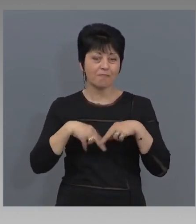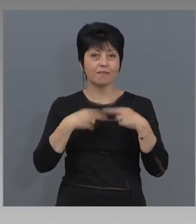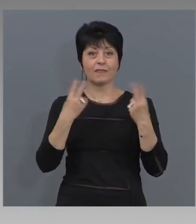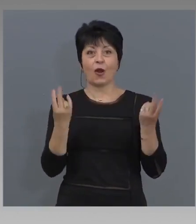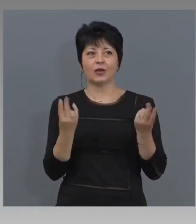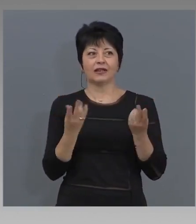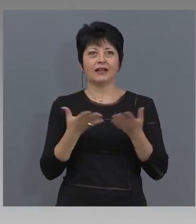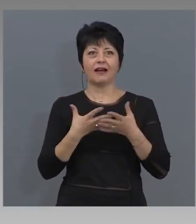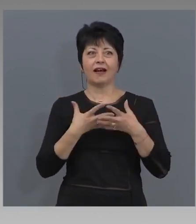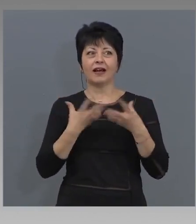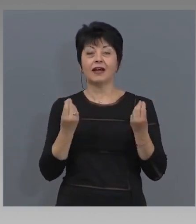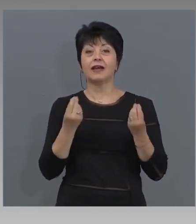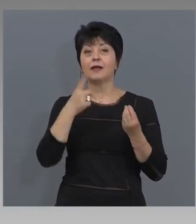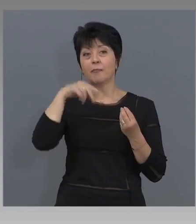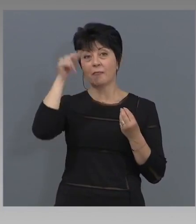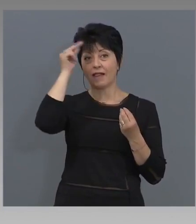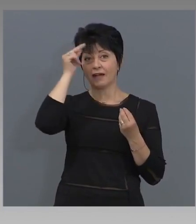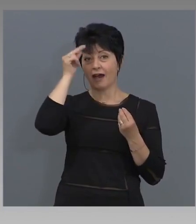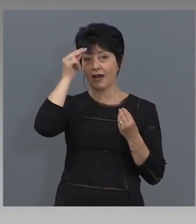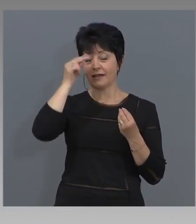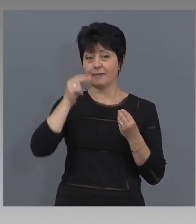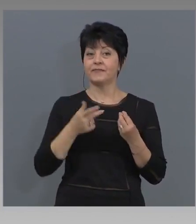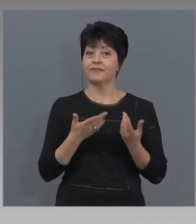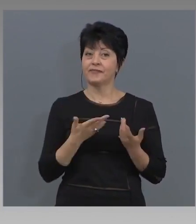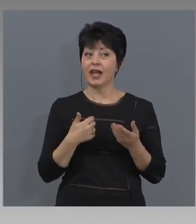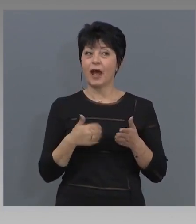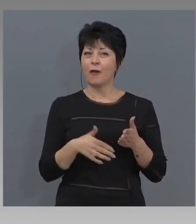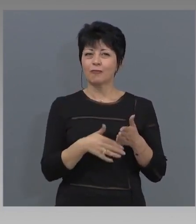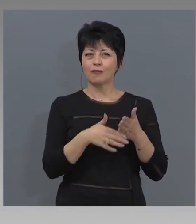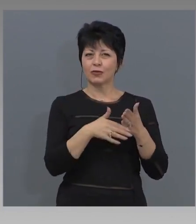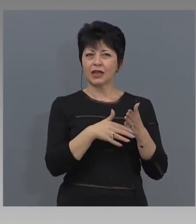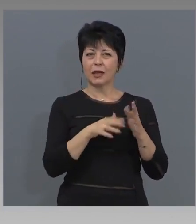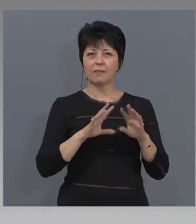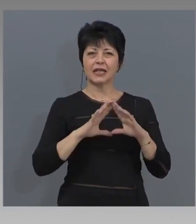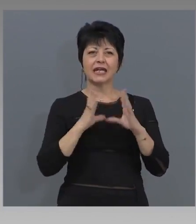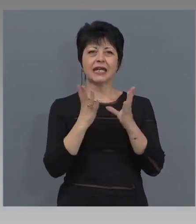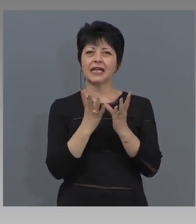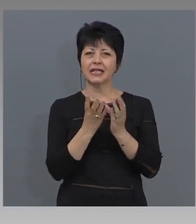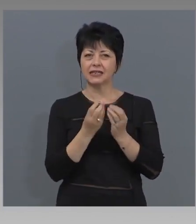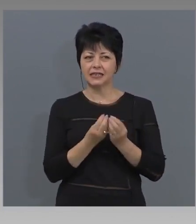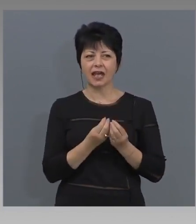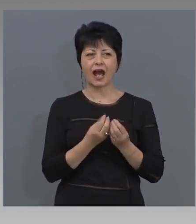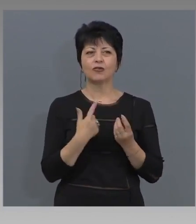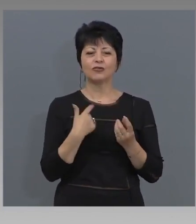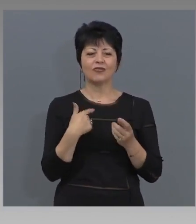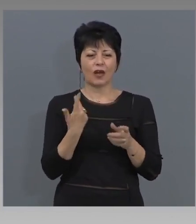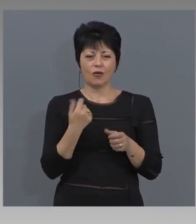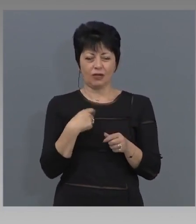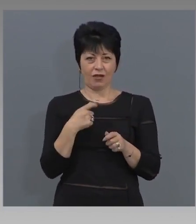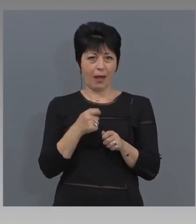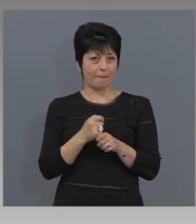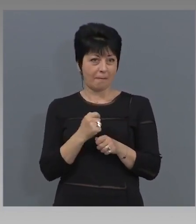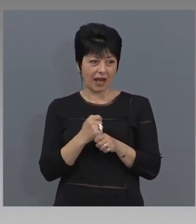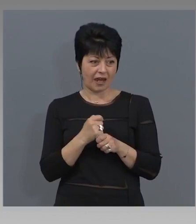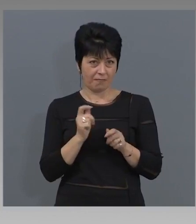общи усилия и в Унисон, подкрепяйки изцяло всичко, което правим, ние ще